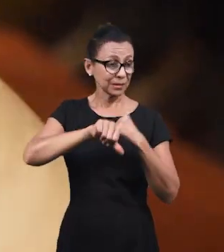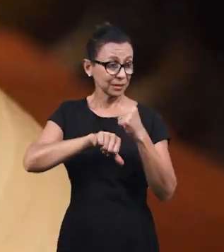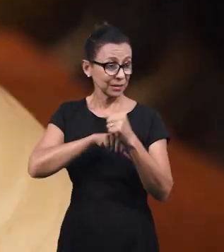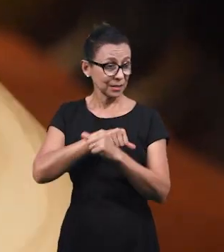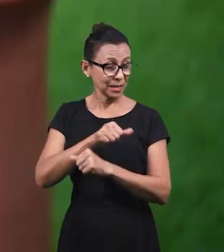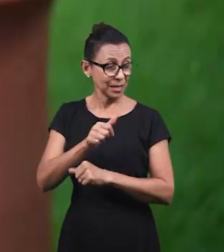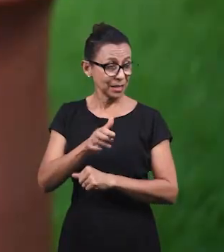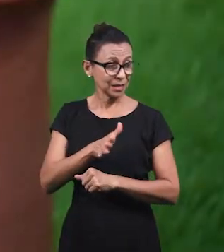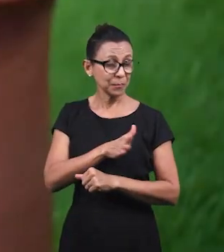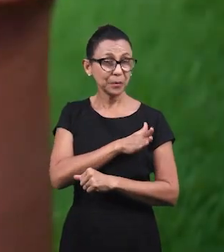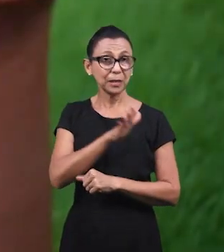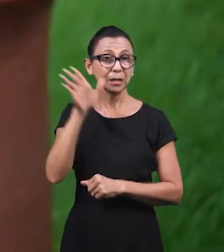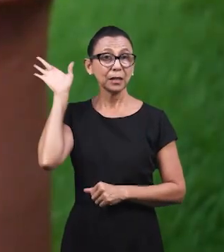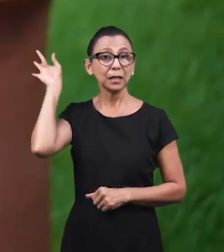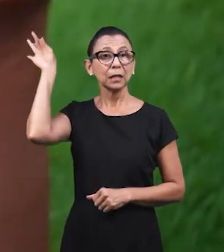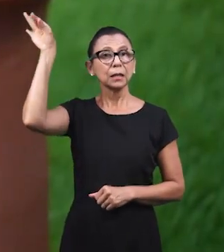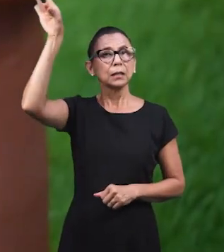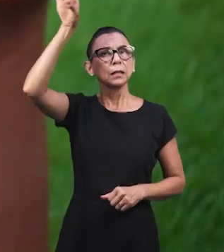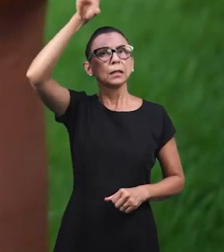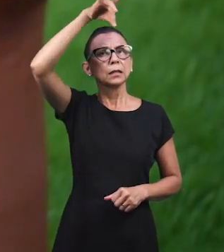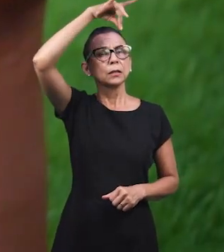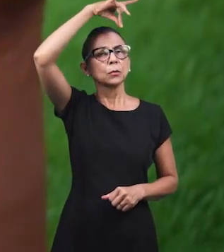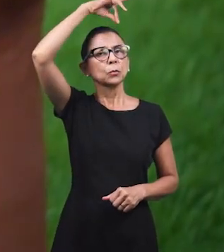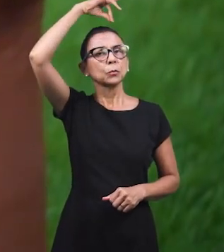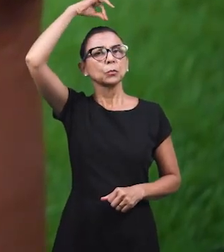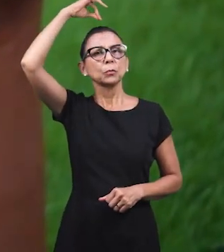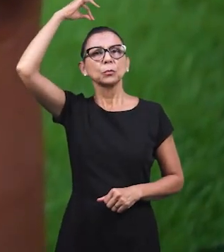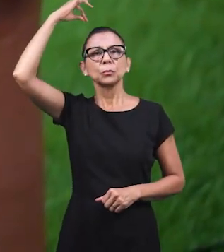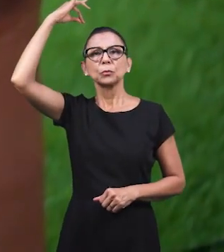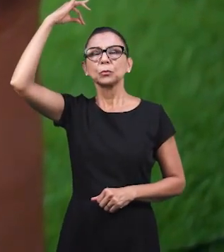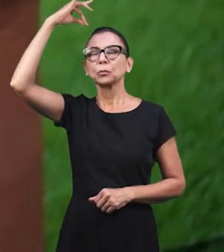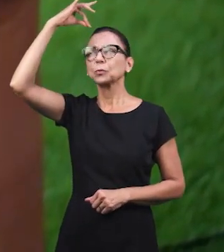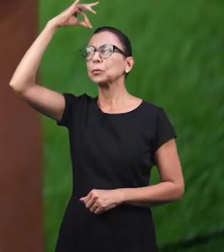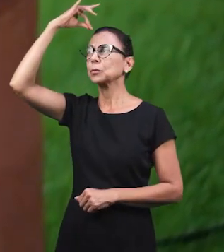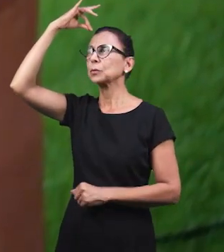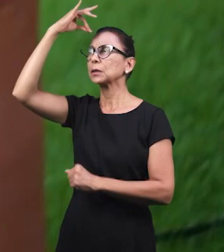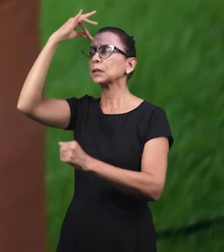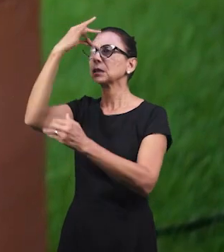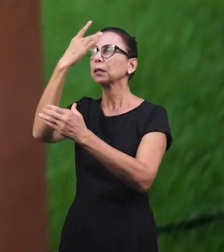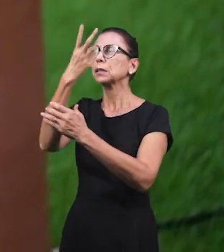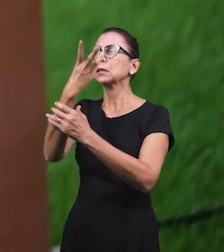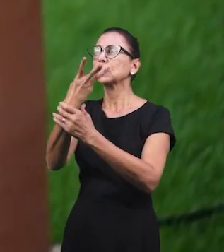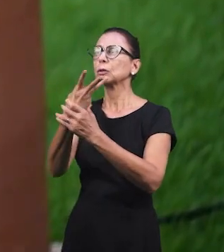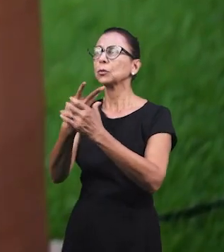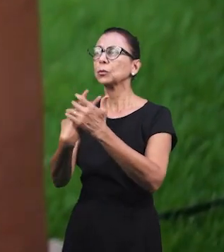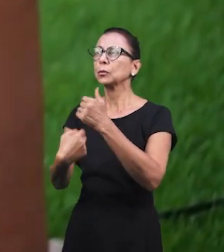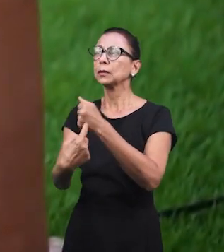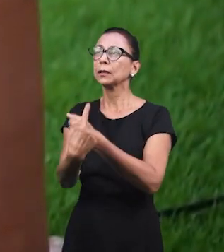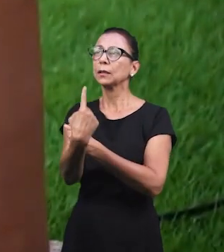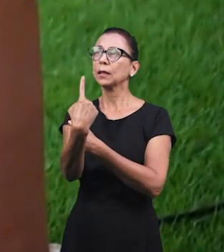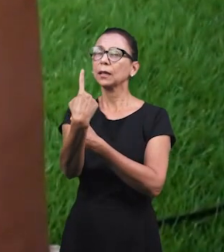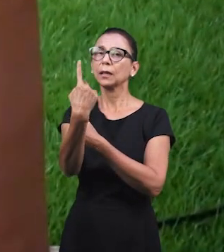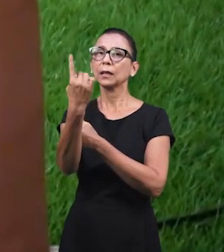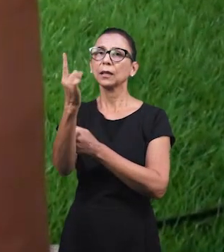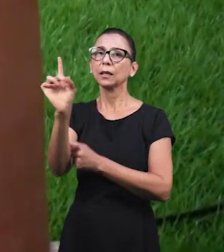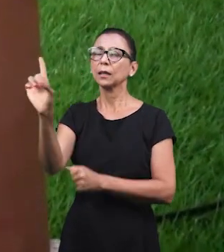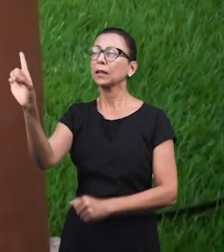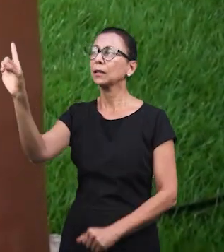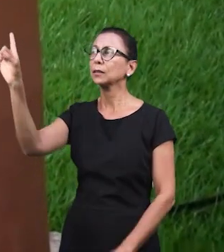Дух Триединого Бога, сойди на меня.